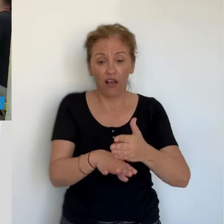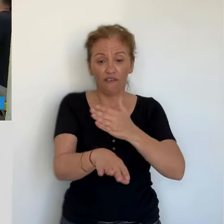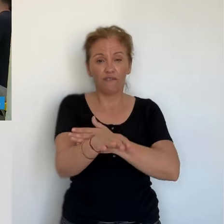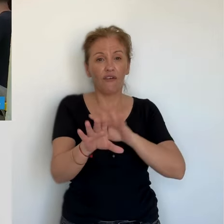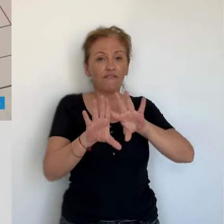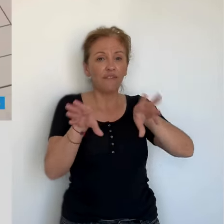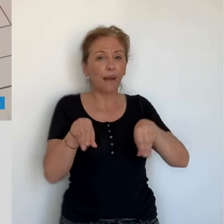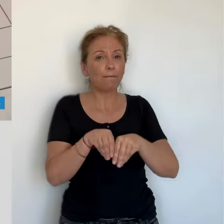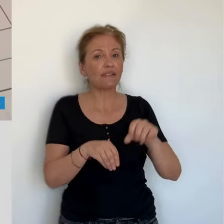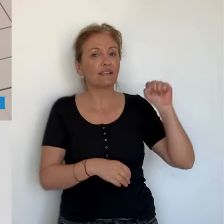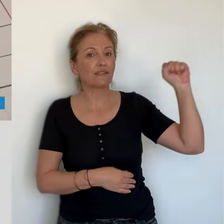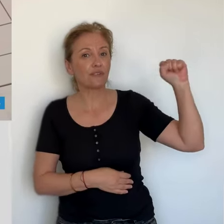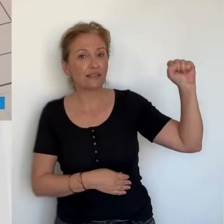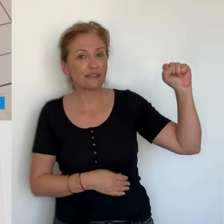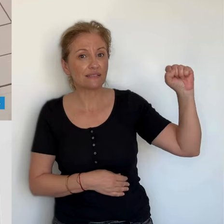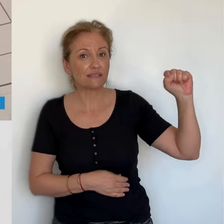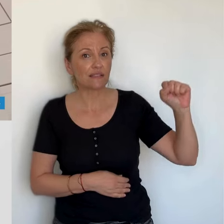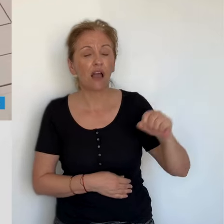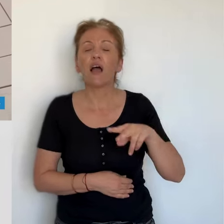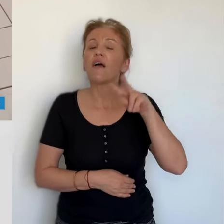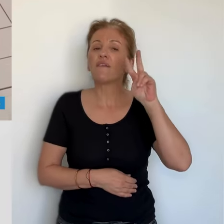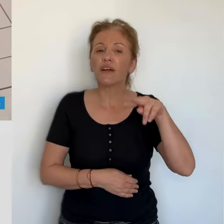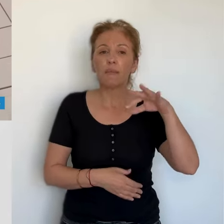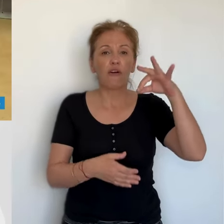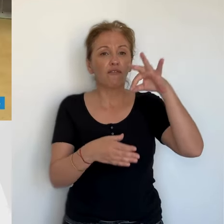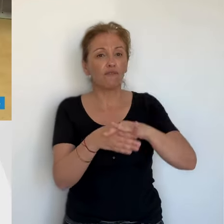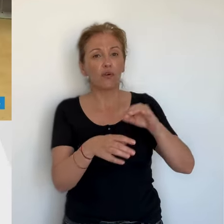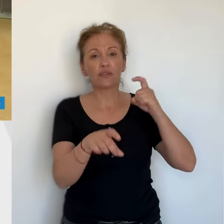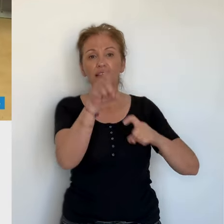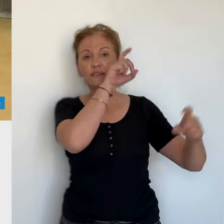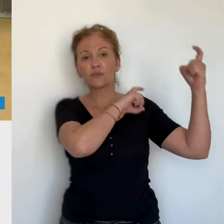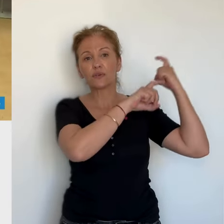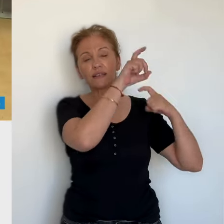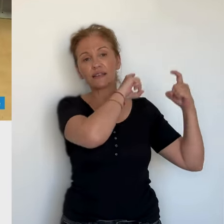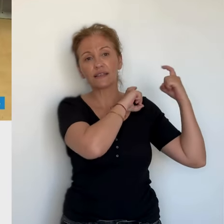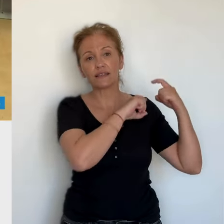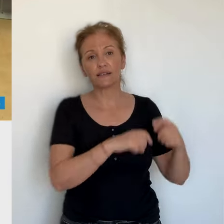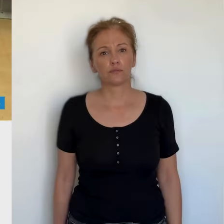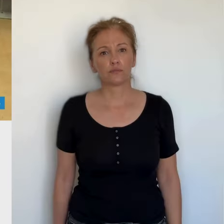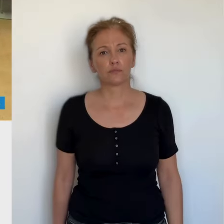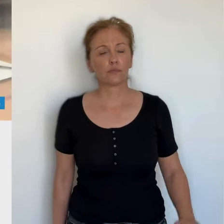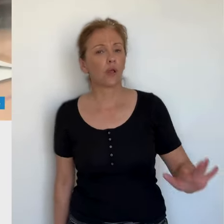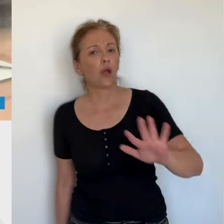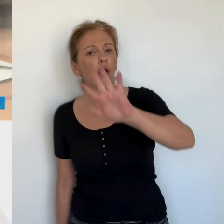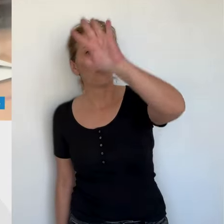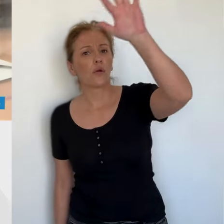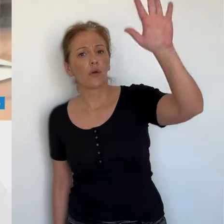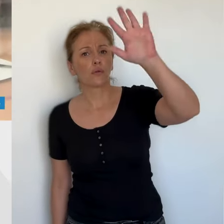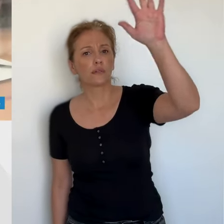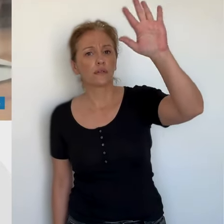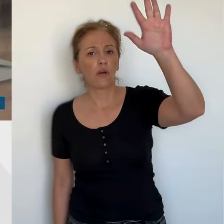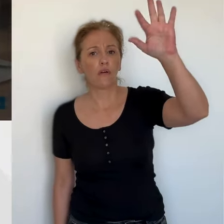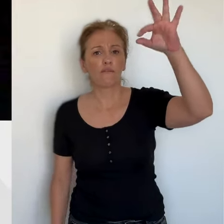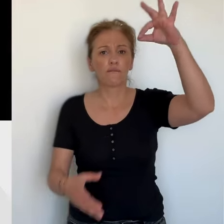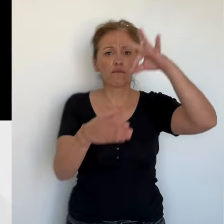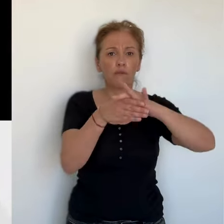l'extrême droite est hier soir la première force politique de l'île, devant même la famille nationaliste, un scrutin définitivement historique. Merci.